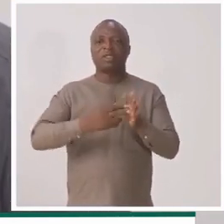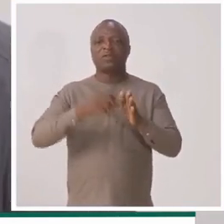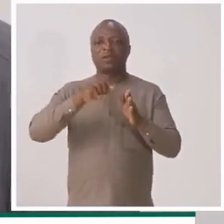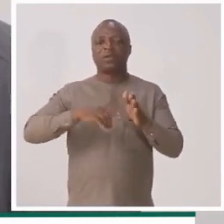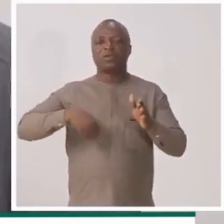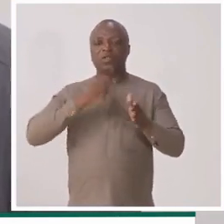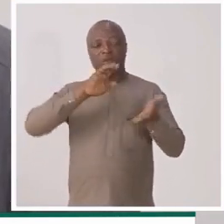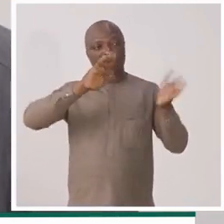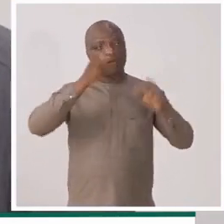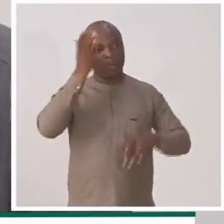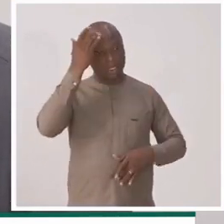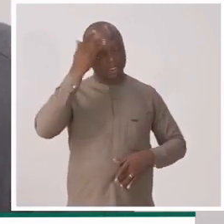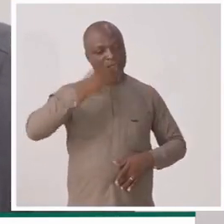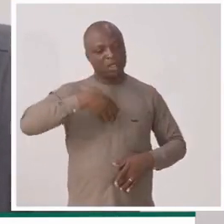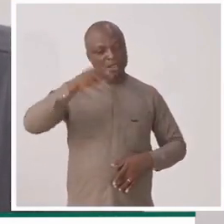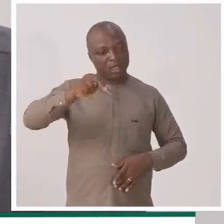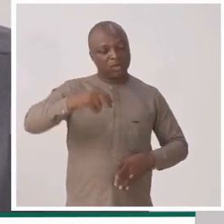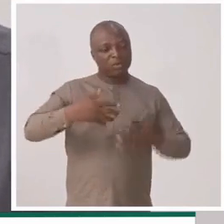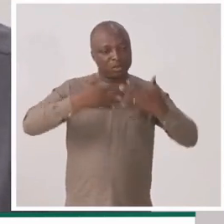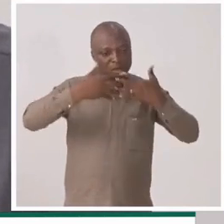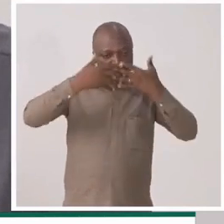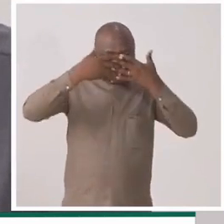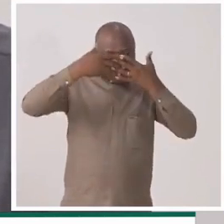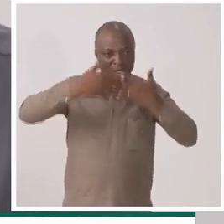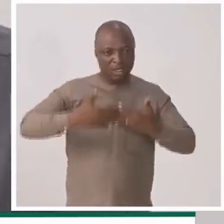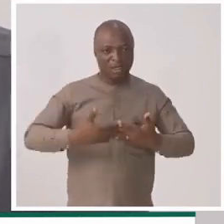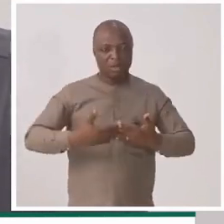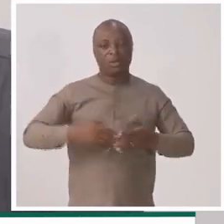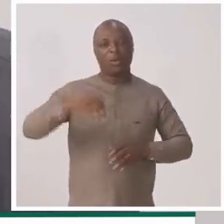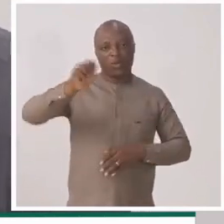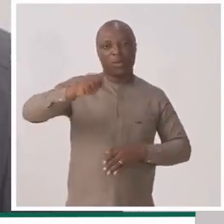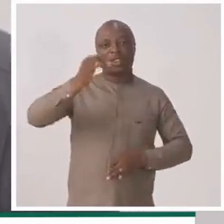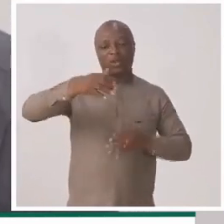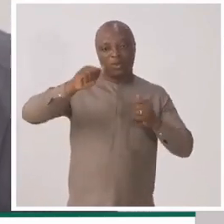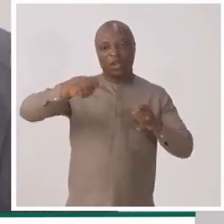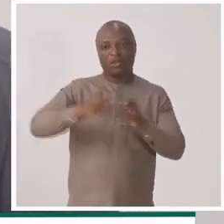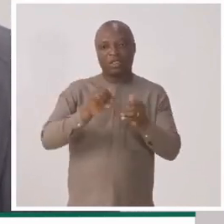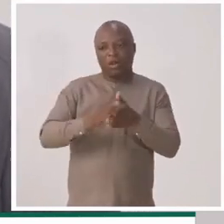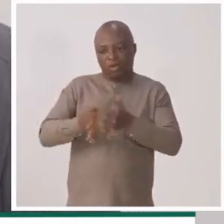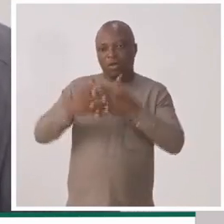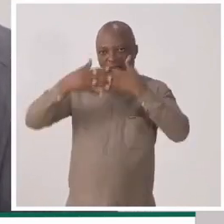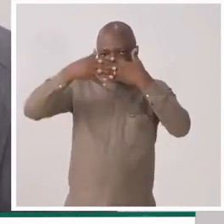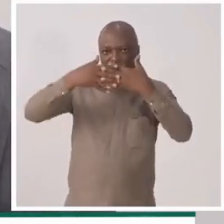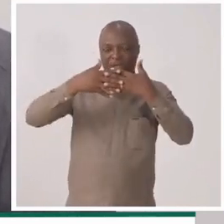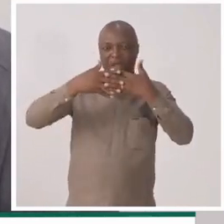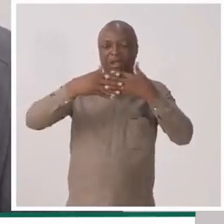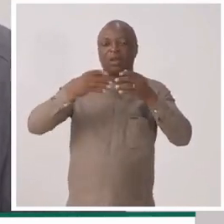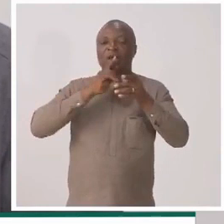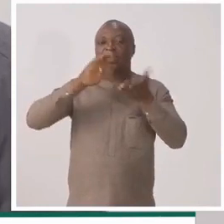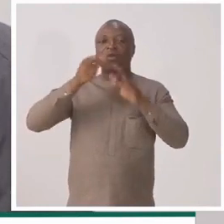C'est-à-dire qu'on est devant un malade, est-ce qu'il a besoin d'un scanner ? Oui. Si oui, dans ce cas, on demande le scanner.